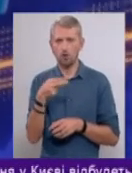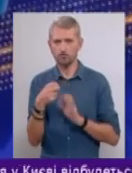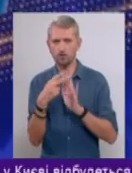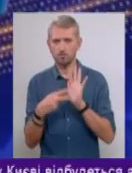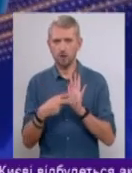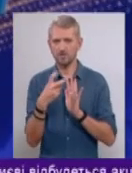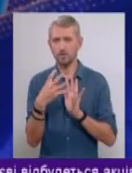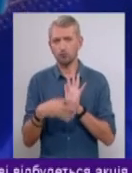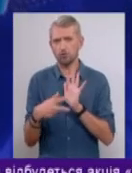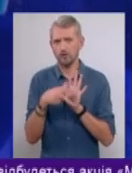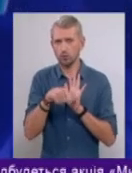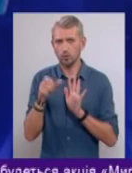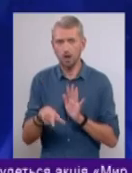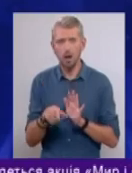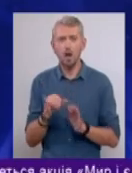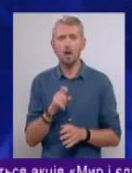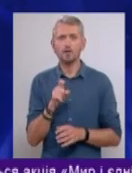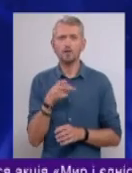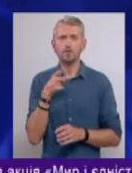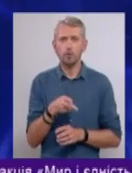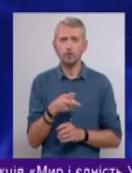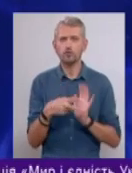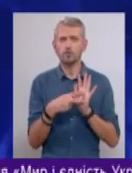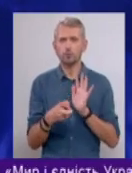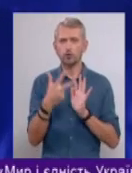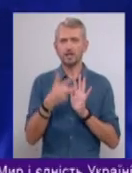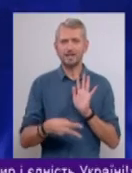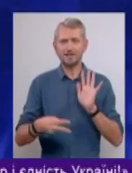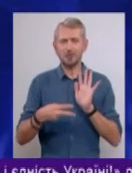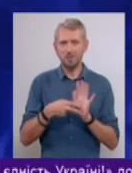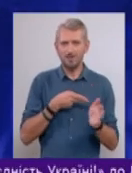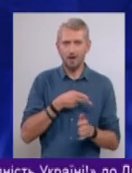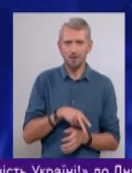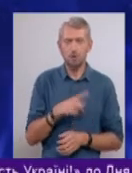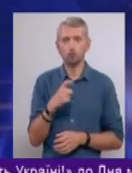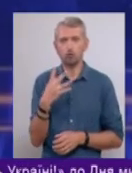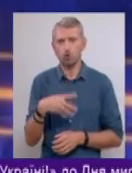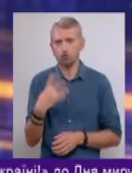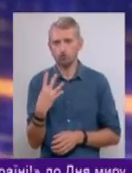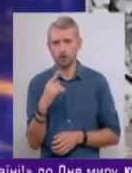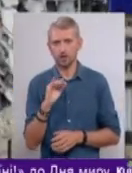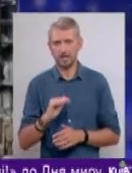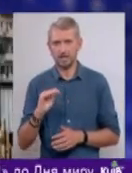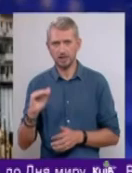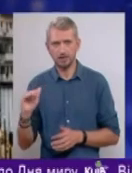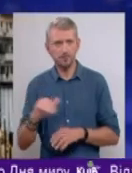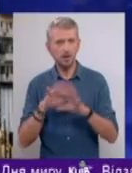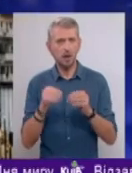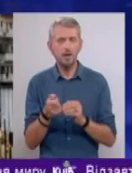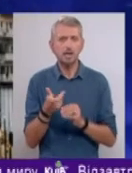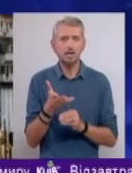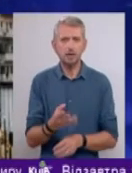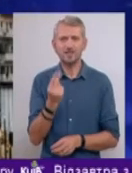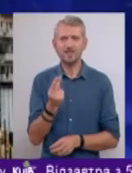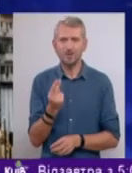298 людей. Ну а з 2737 загиблих – 144 дитини. Загальна